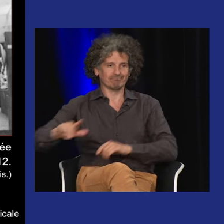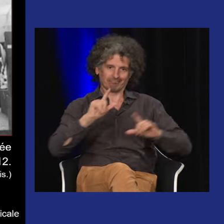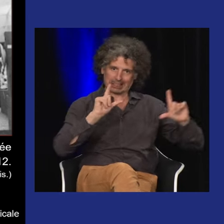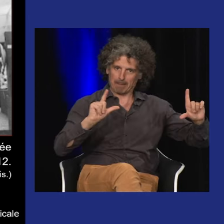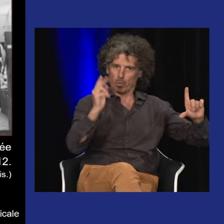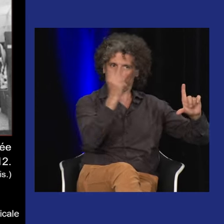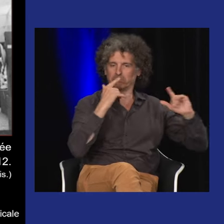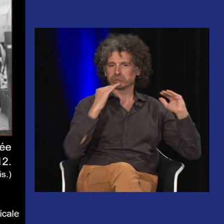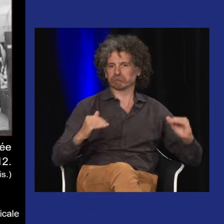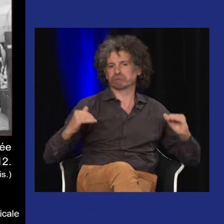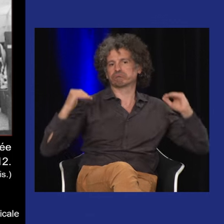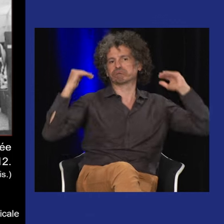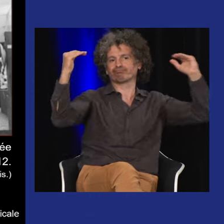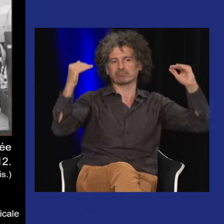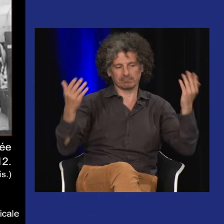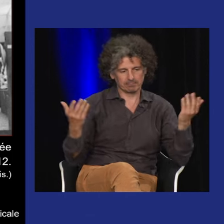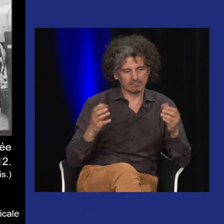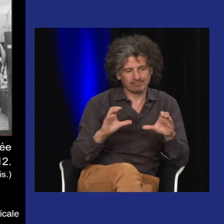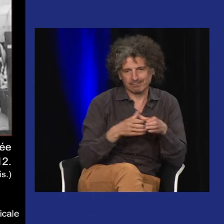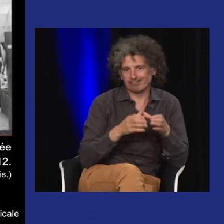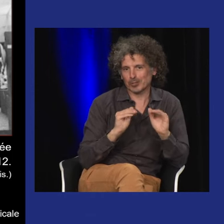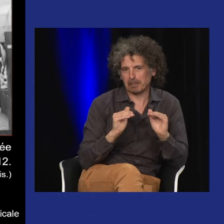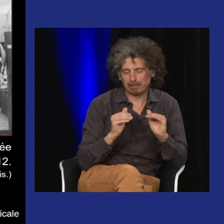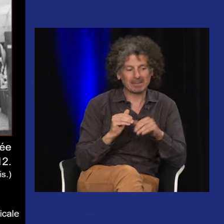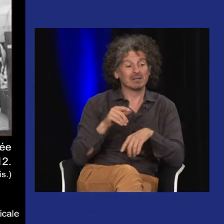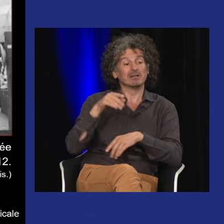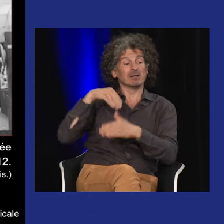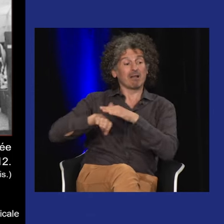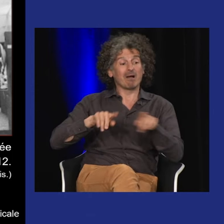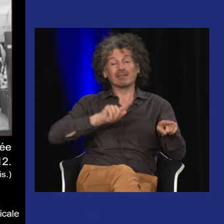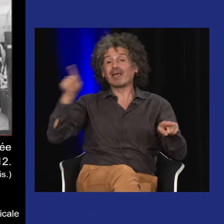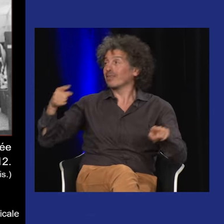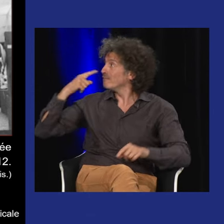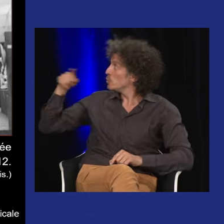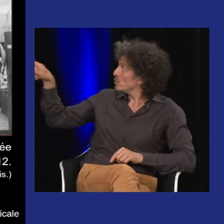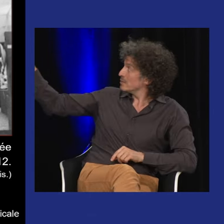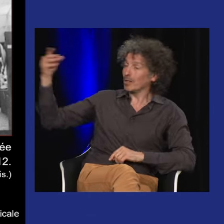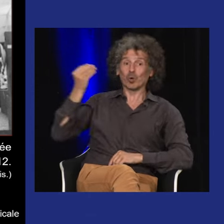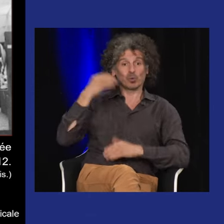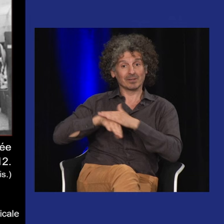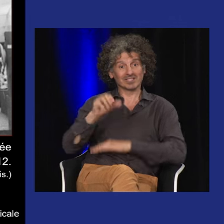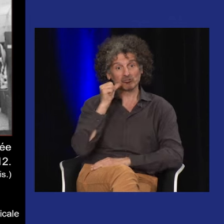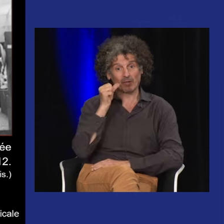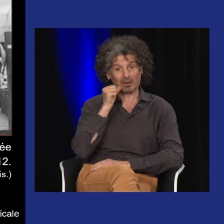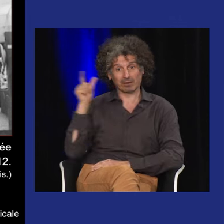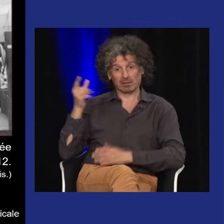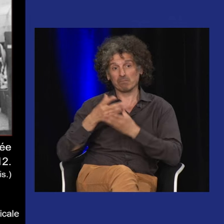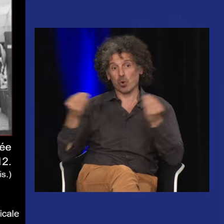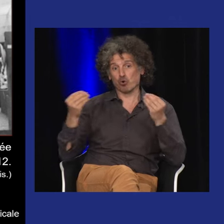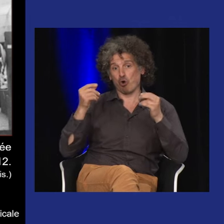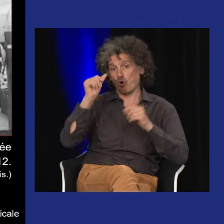et c'était des tableaux qui étaient présentés là et on a là,